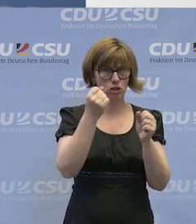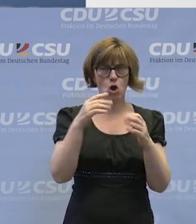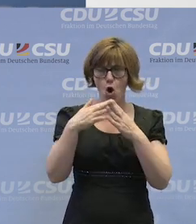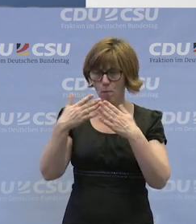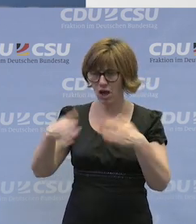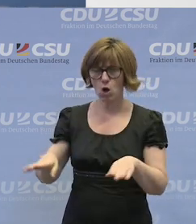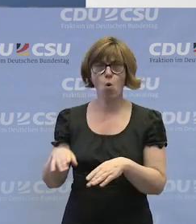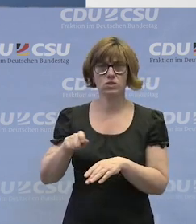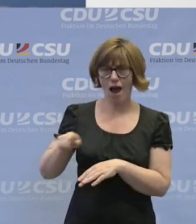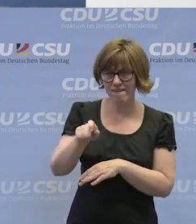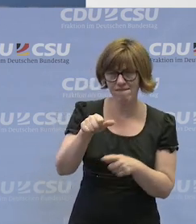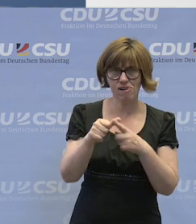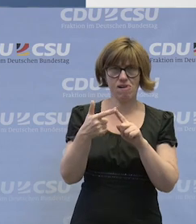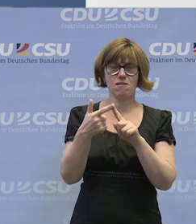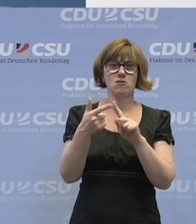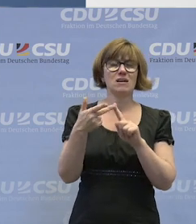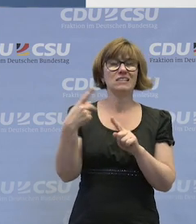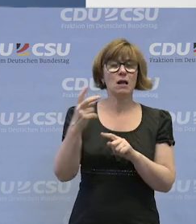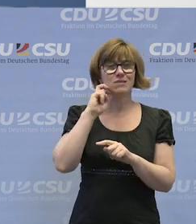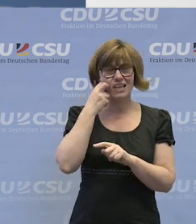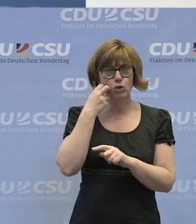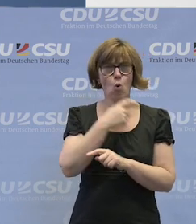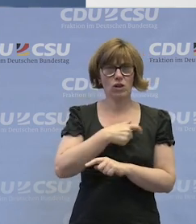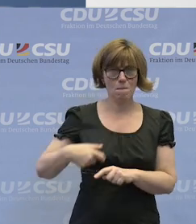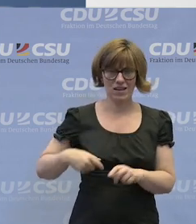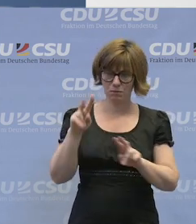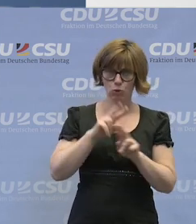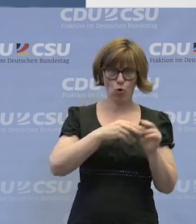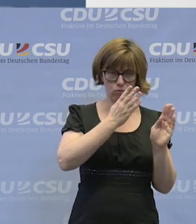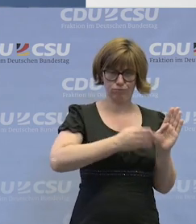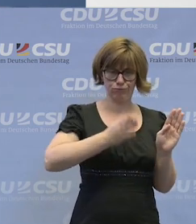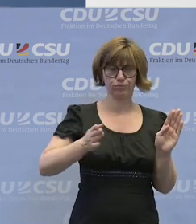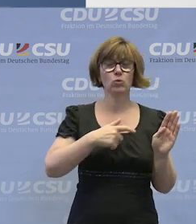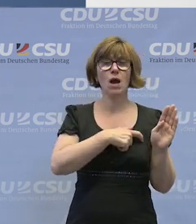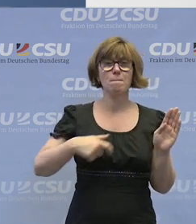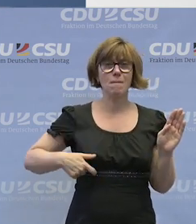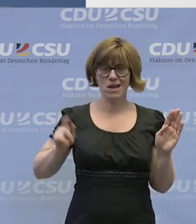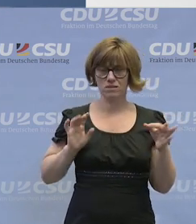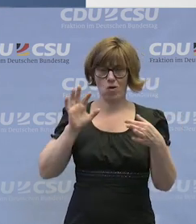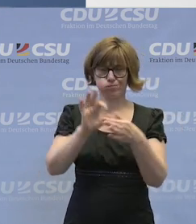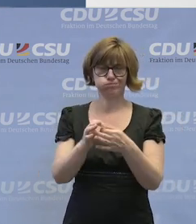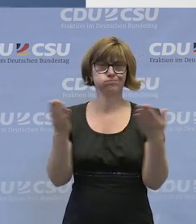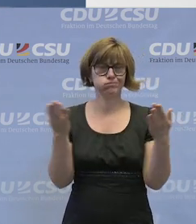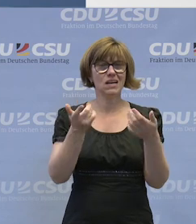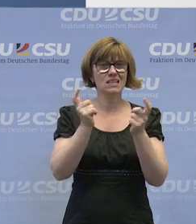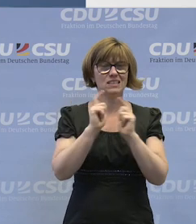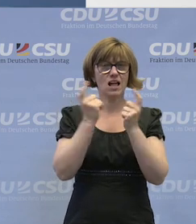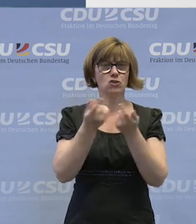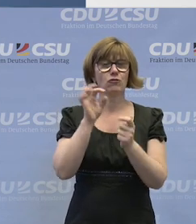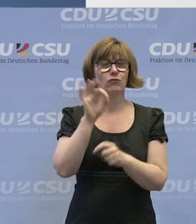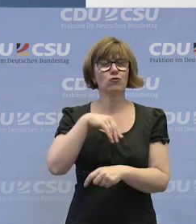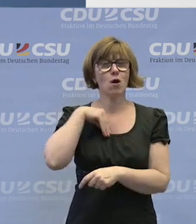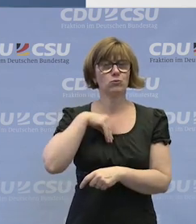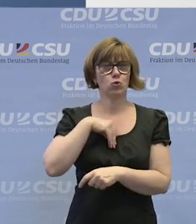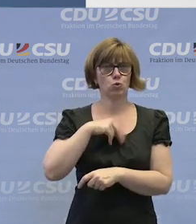in der Eifel und Senioren in Mainz. Und in Mainz ist auch angesiedelt eben die Gesellschaft für